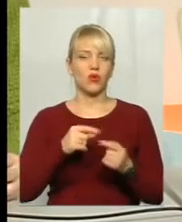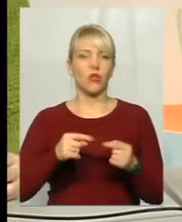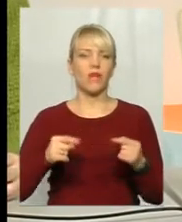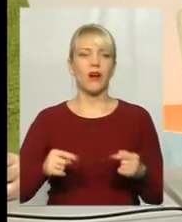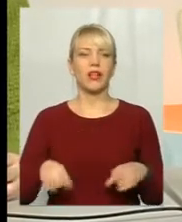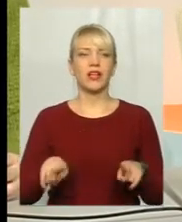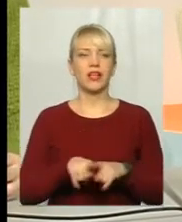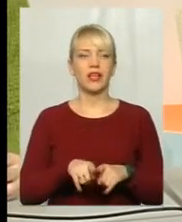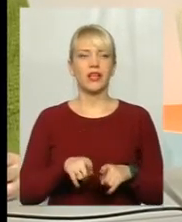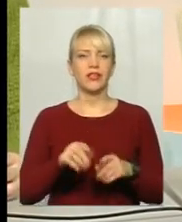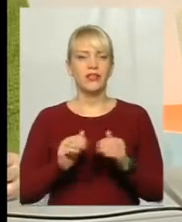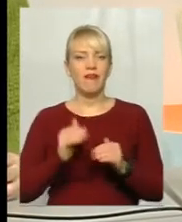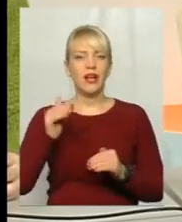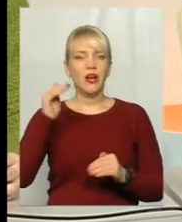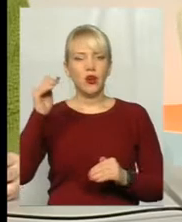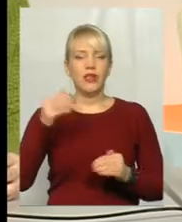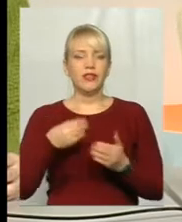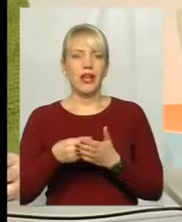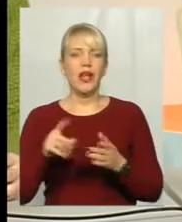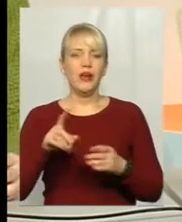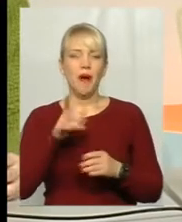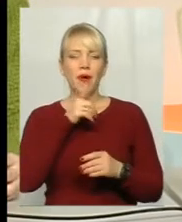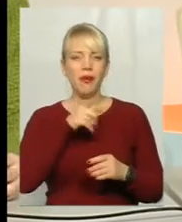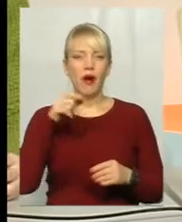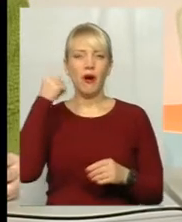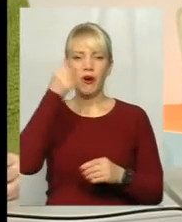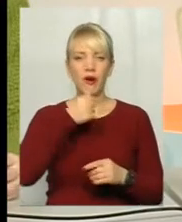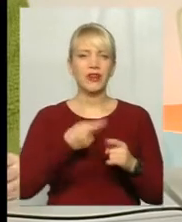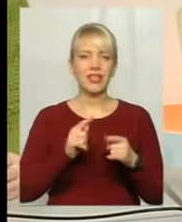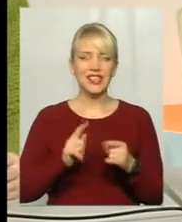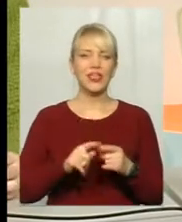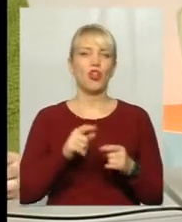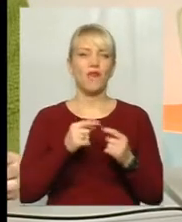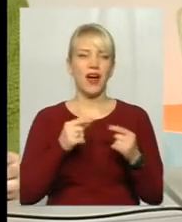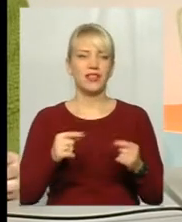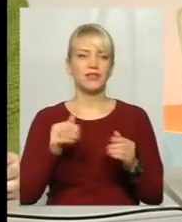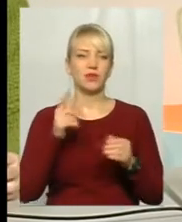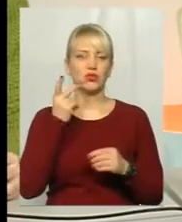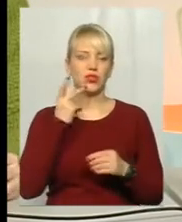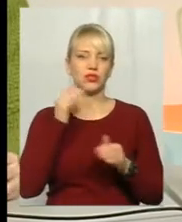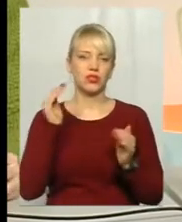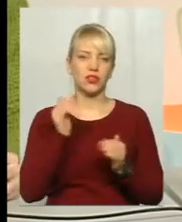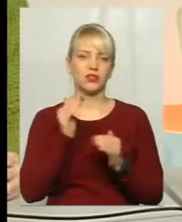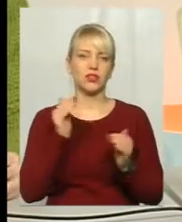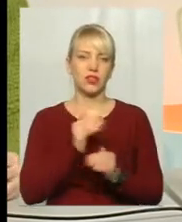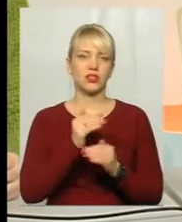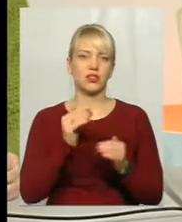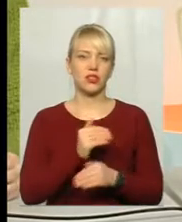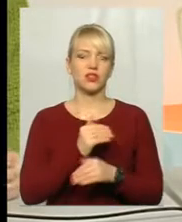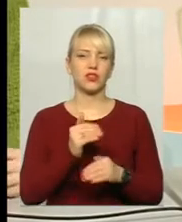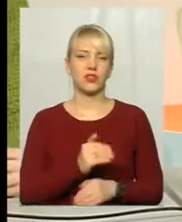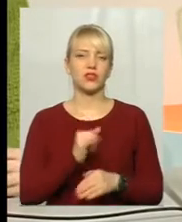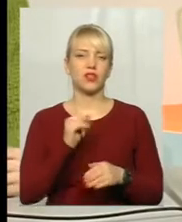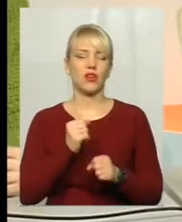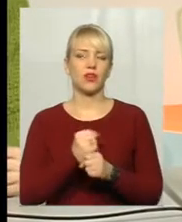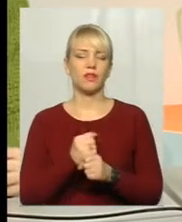такі ціни завишують на цей товар, щоб потім протягом року їх постійно знижувати, знижувати, знижувати, знижувати, робити ці акції, знижки